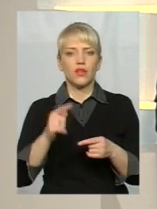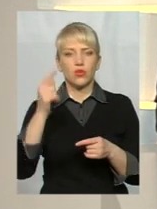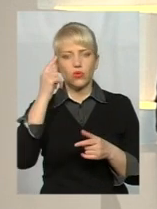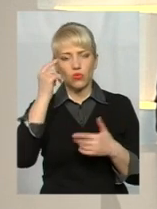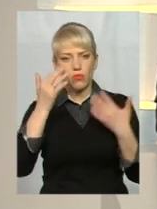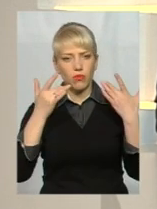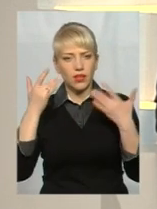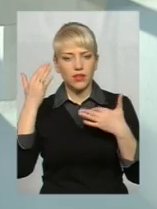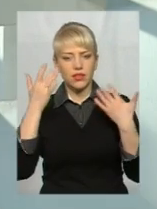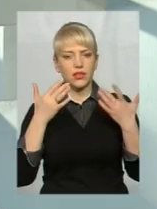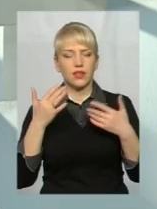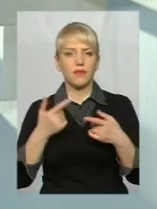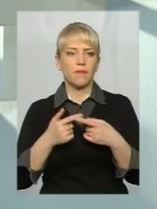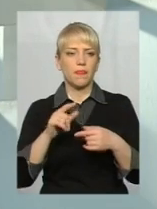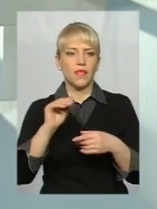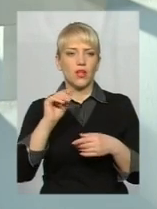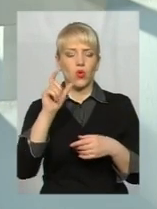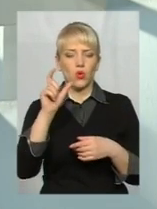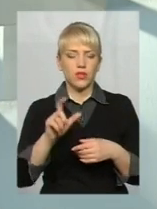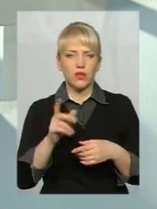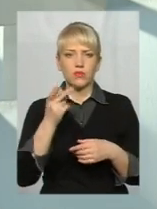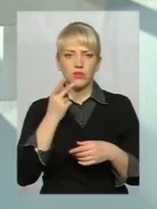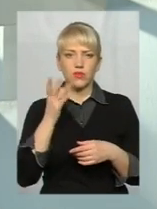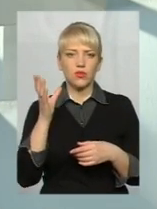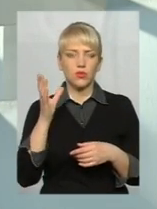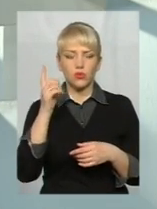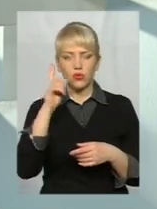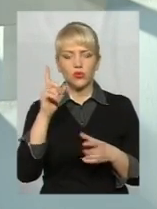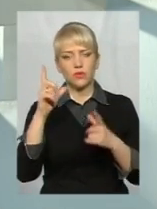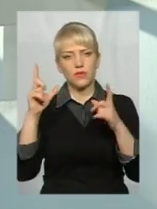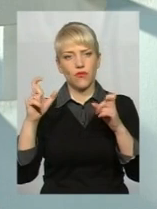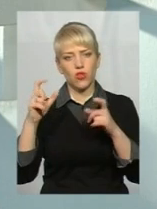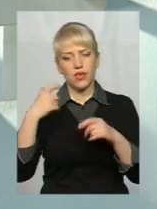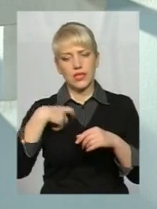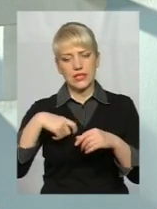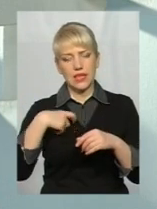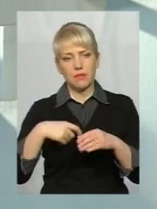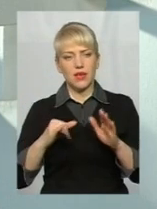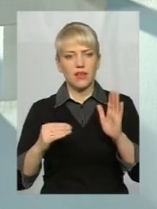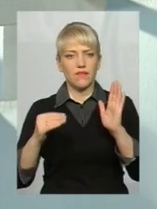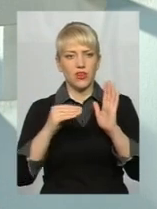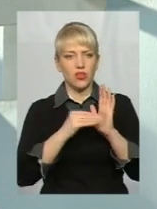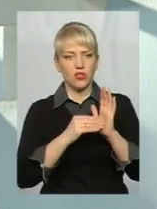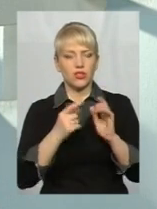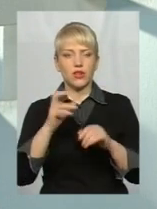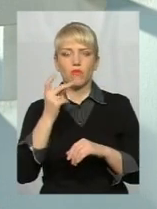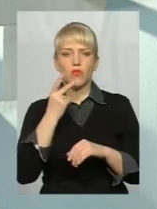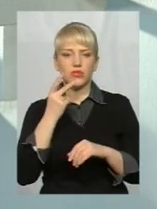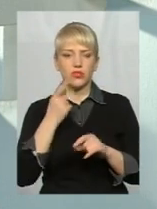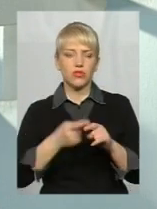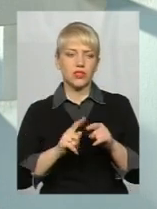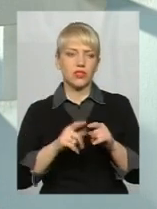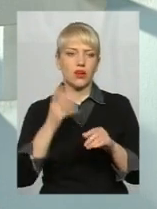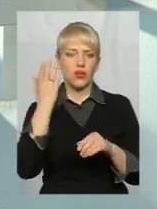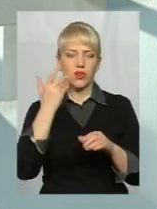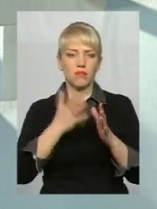і нав'язливі дії. Людина постійно думає про те, щоб сфотографуватись і виложити селфі, і робить це постійно. Це коли більше